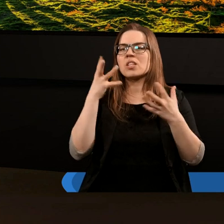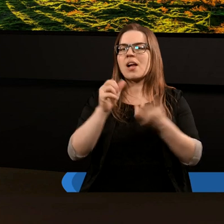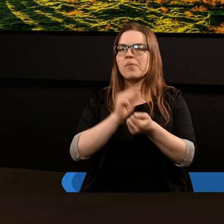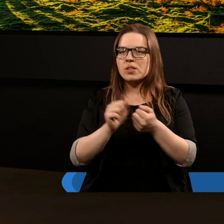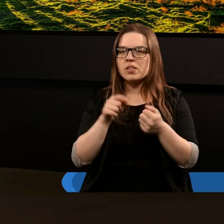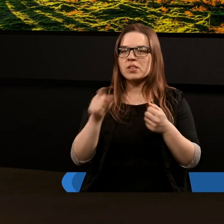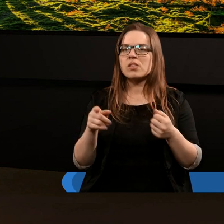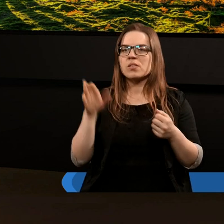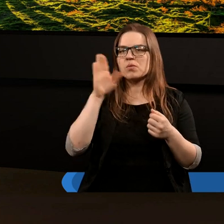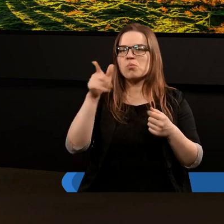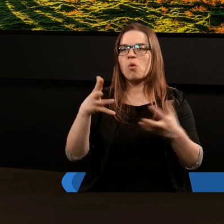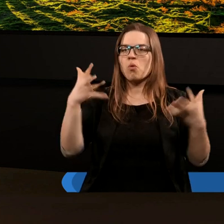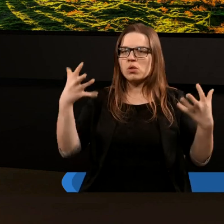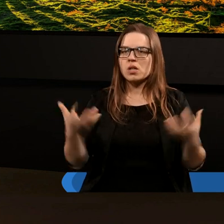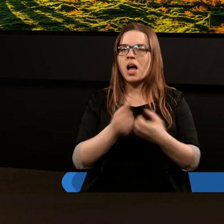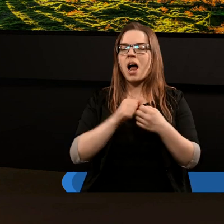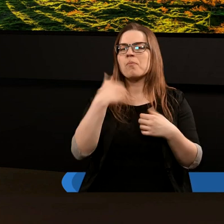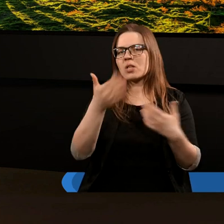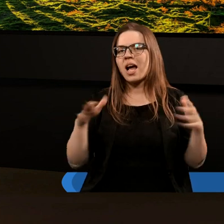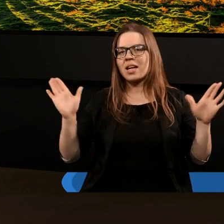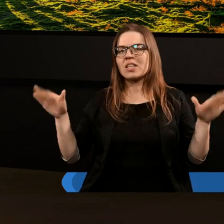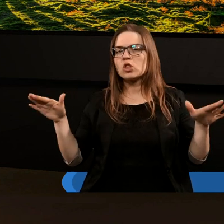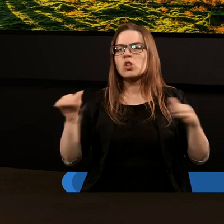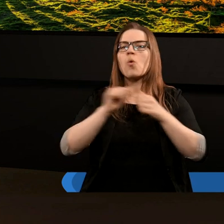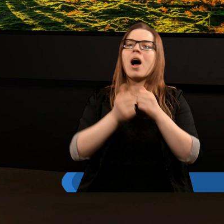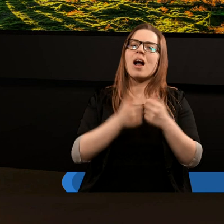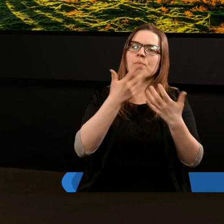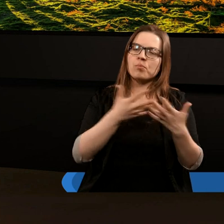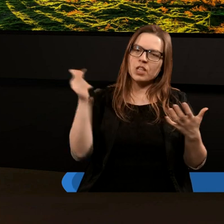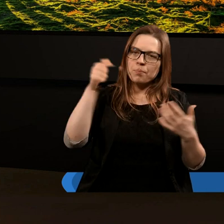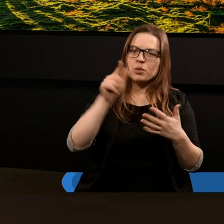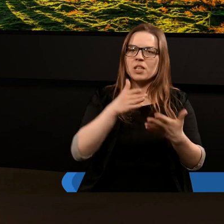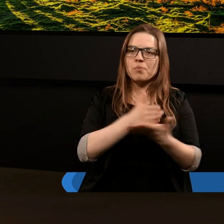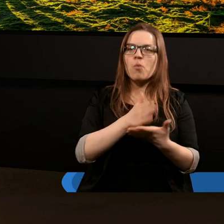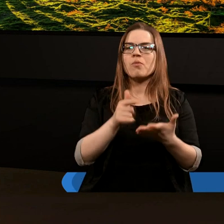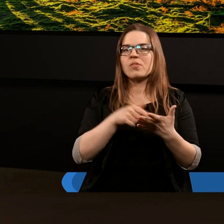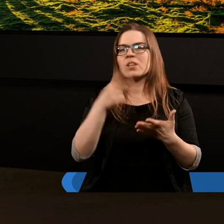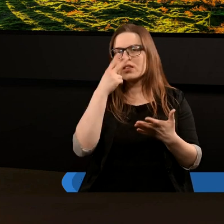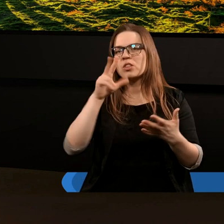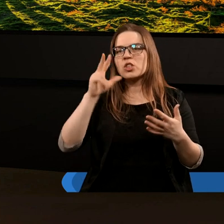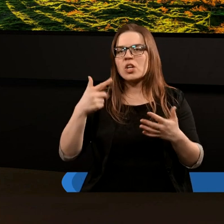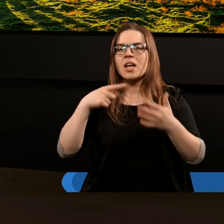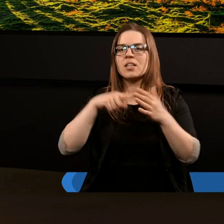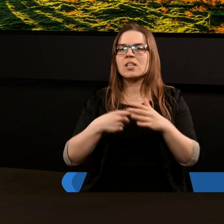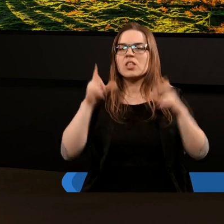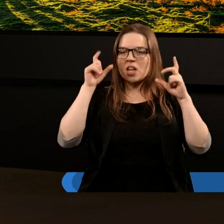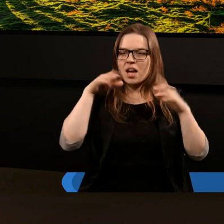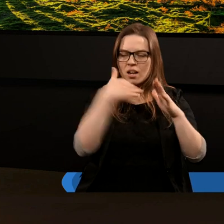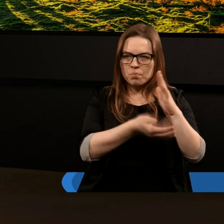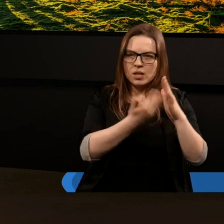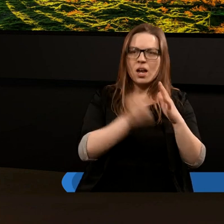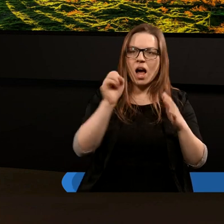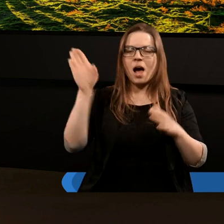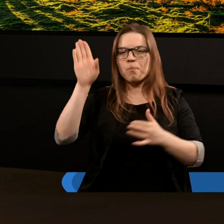chce ją zniszczyć, tam Bóg ją ratuje, albo daje jej skrzydła, albo ziemia przychodzi jej z pomocą, więc znowu, trzeci raz, szatan